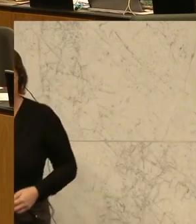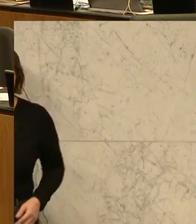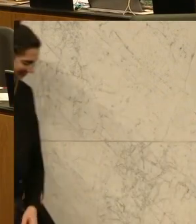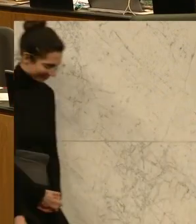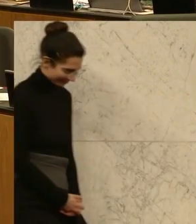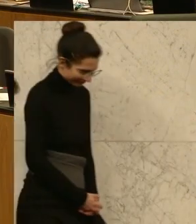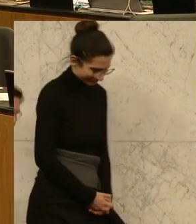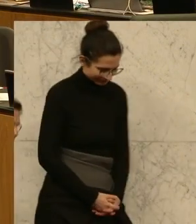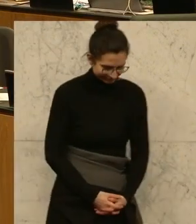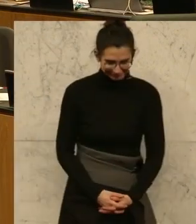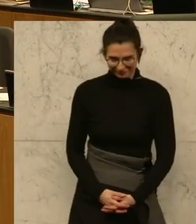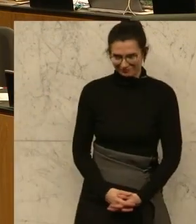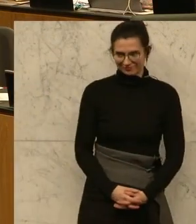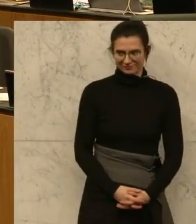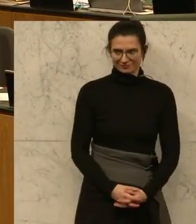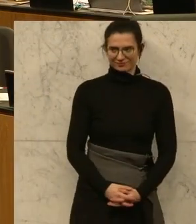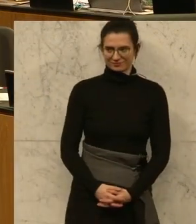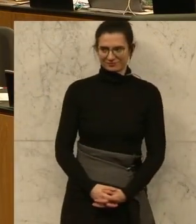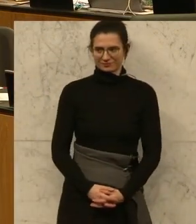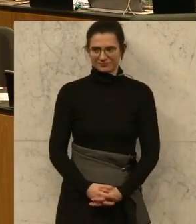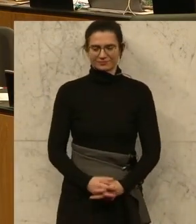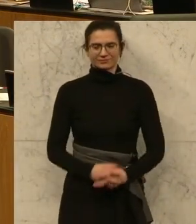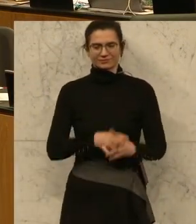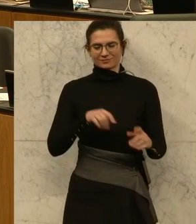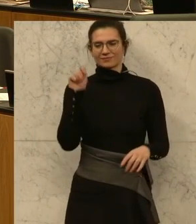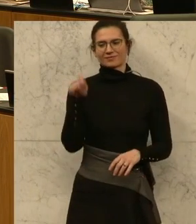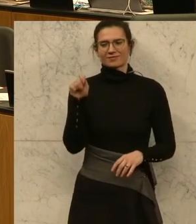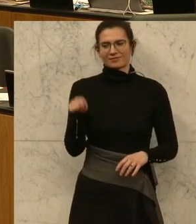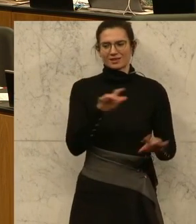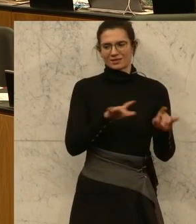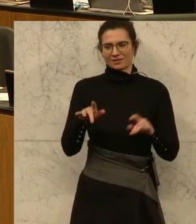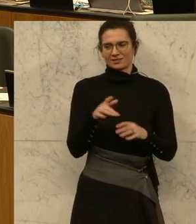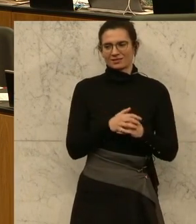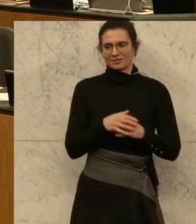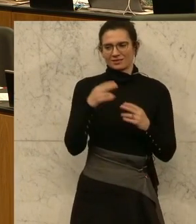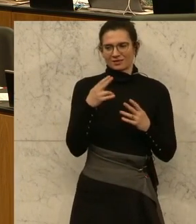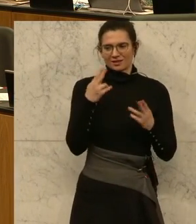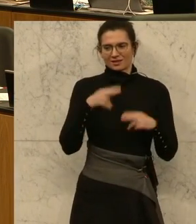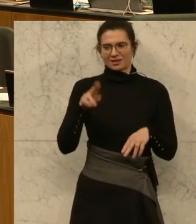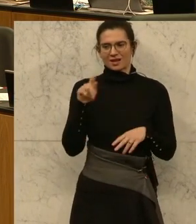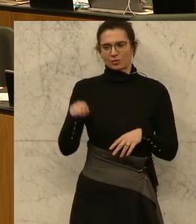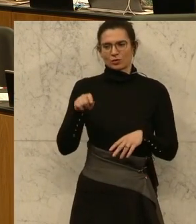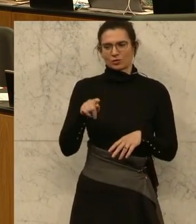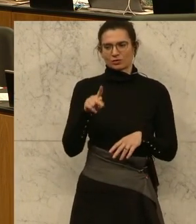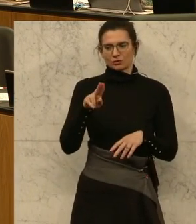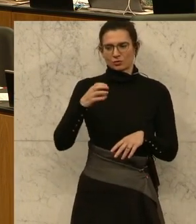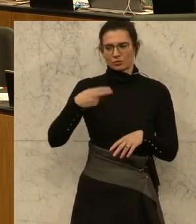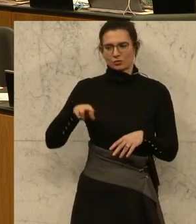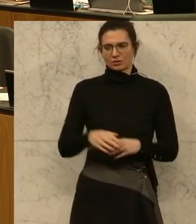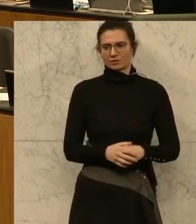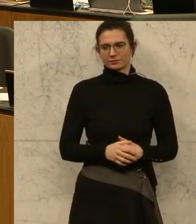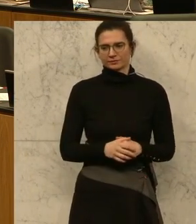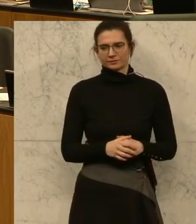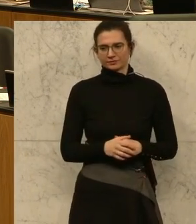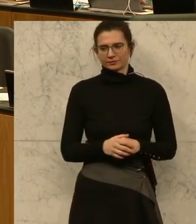Auch Franz Höhl von der ÖVP spricht über das Thema Energiearmut. Und Expertinnen und Experten zufolge geben besonders armutsgefährdete Haushalte in